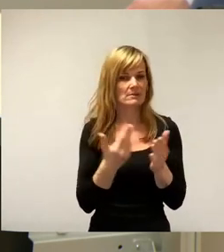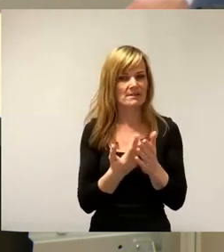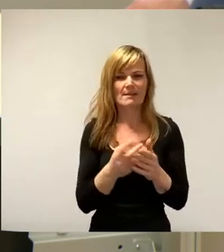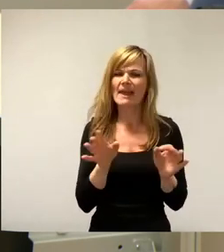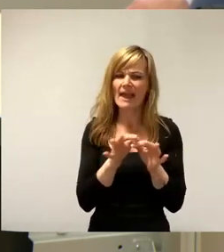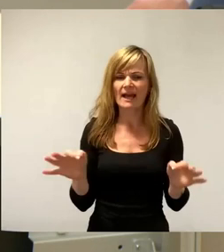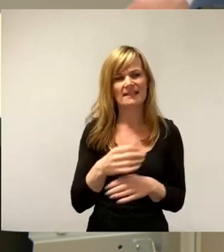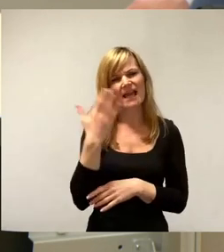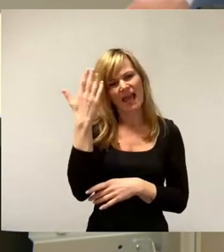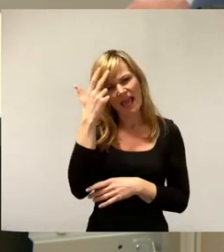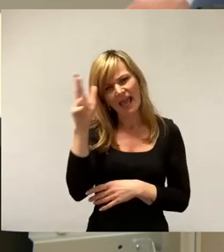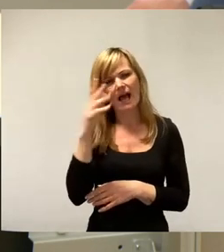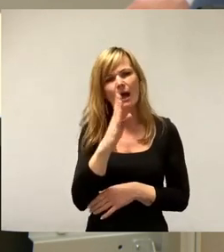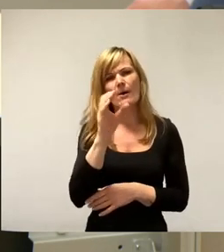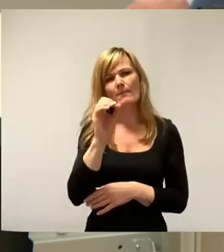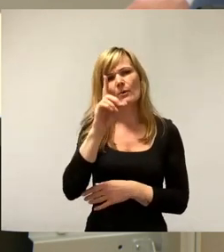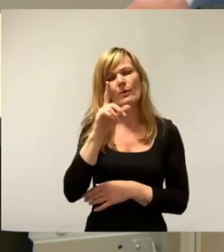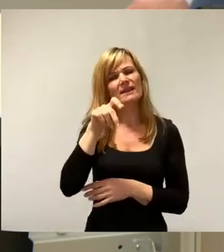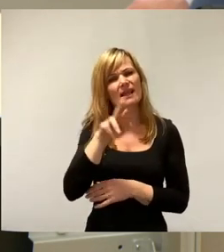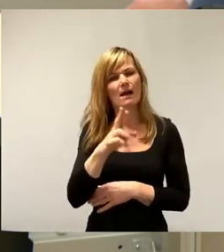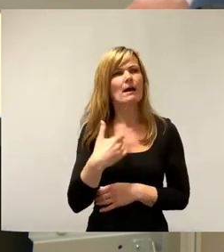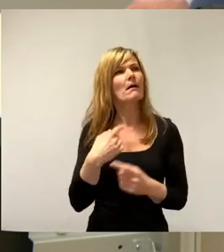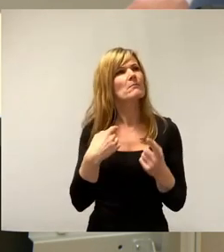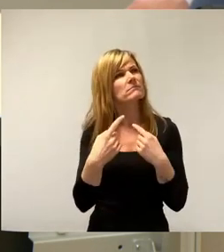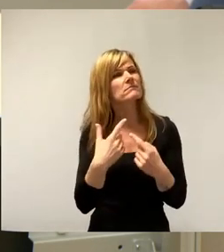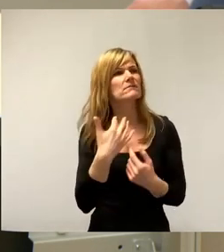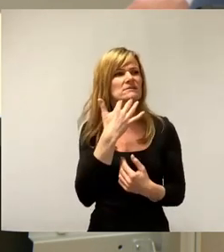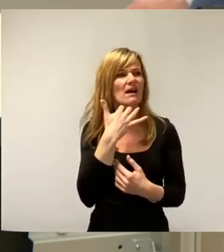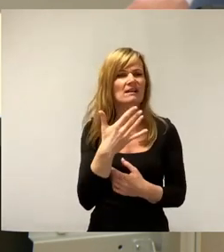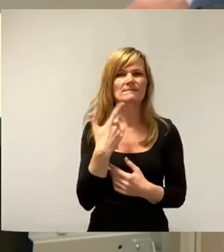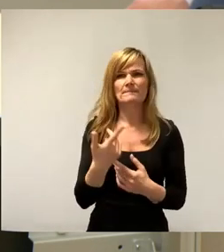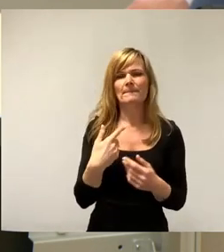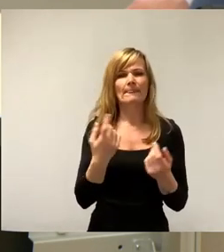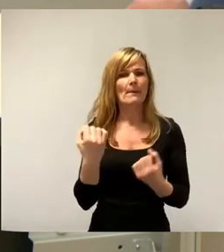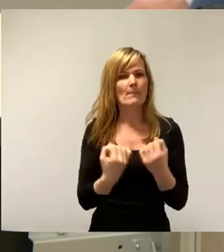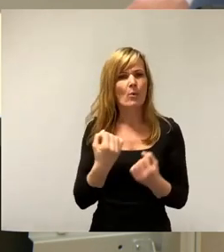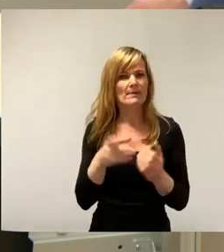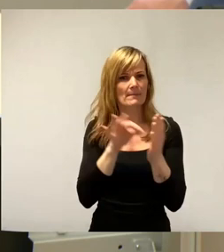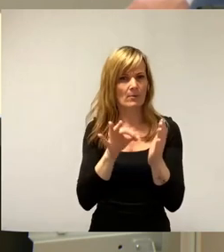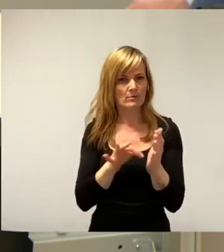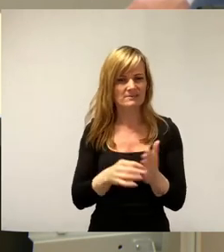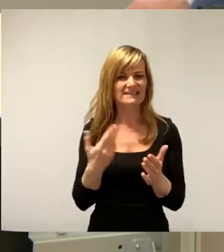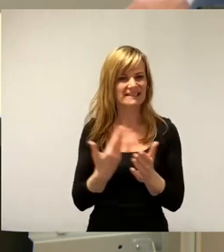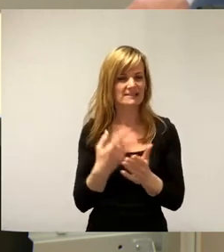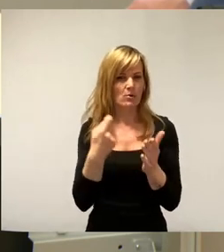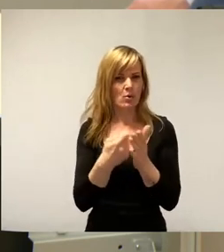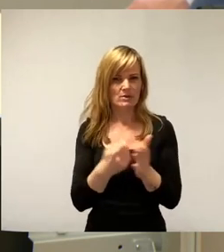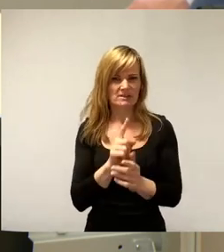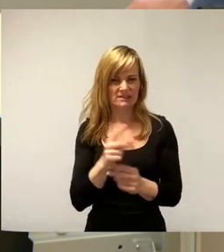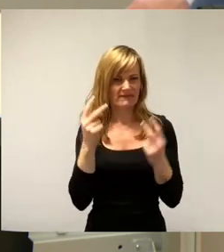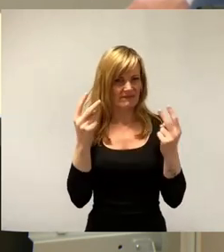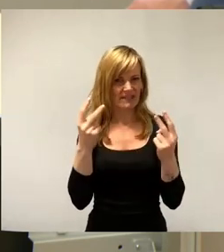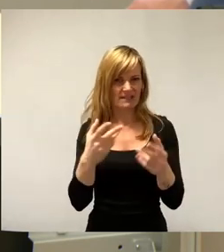Blödner, das Gerede von Mobi-Punkten, Entschuldigung, die Kosten, die dafür anfallen, spielen überhaupt keine Rolle in dem